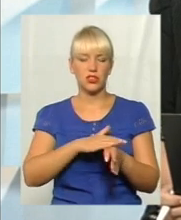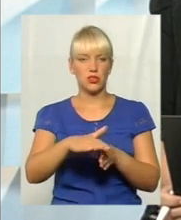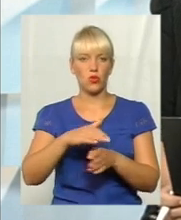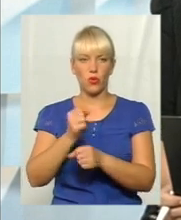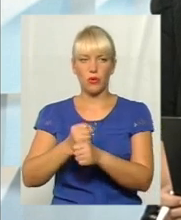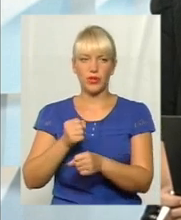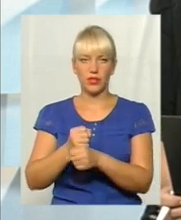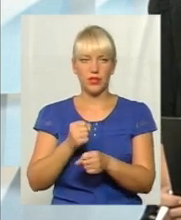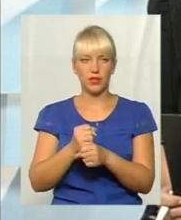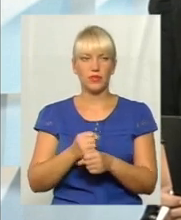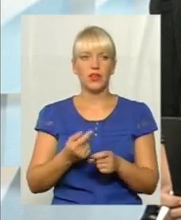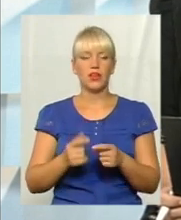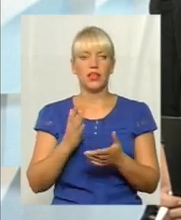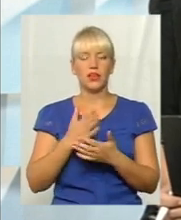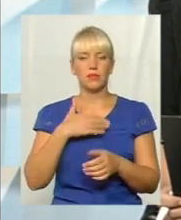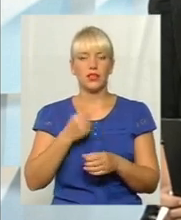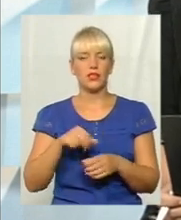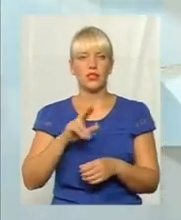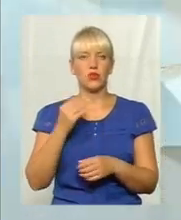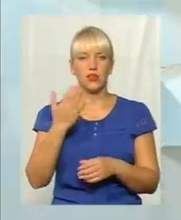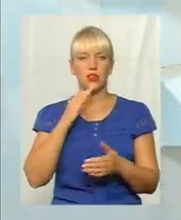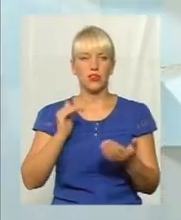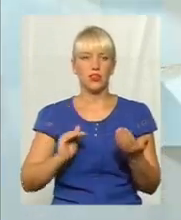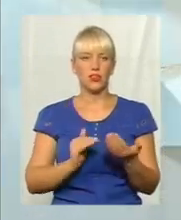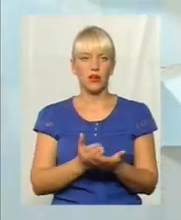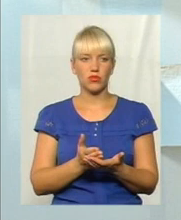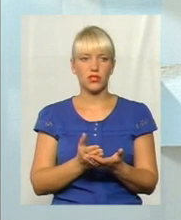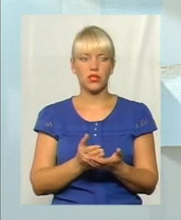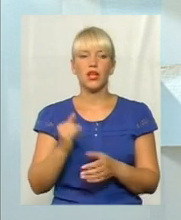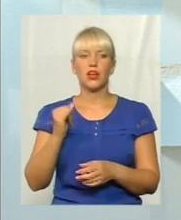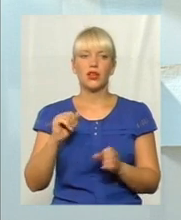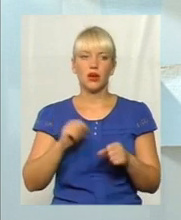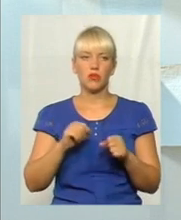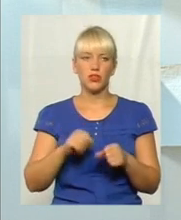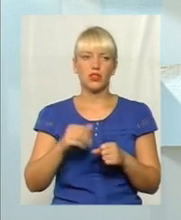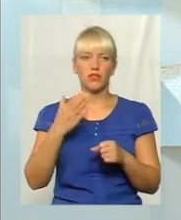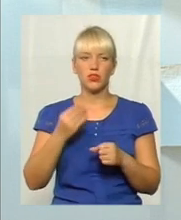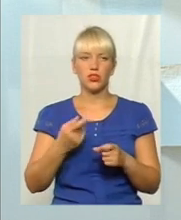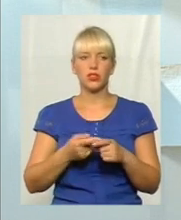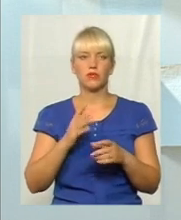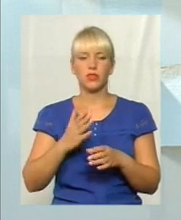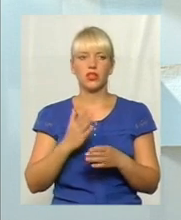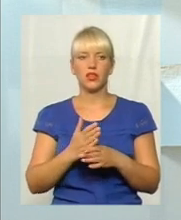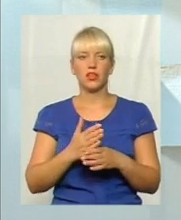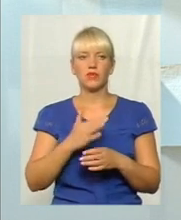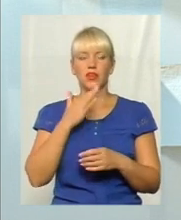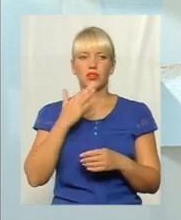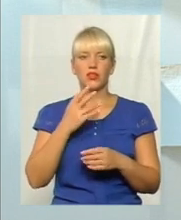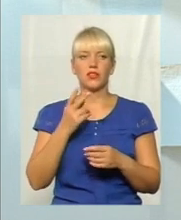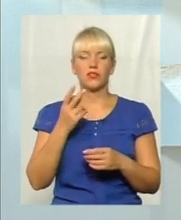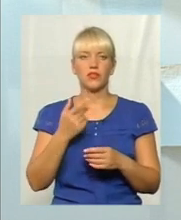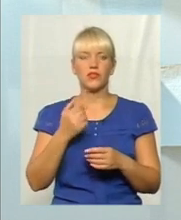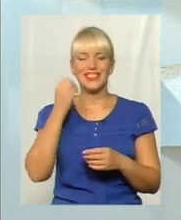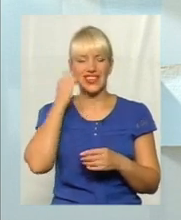претензії до їхньої якості, і, можливо, ще не кругом вони є, знову ж таки, в старих